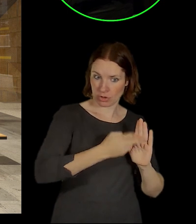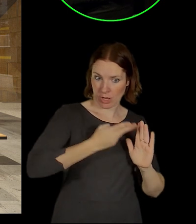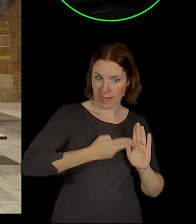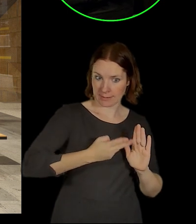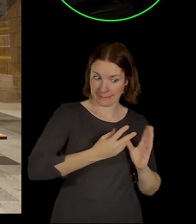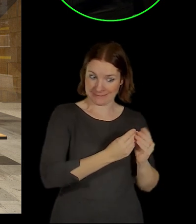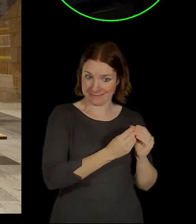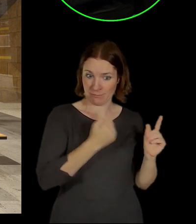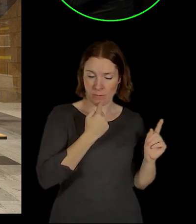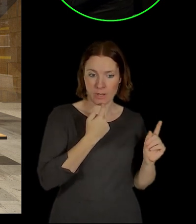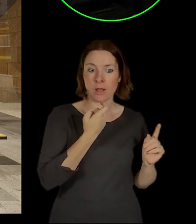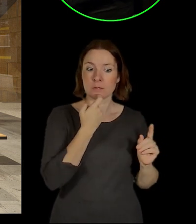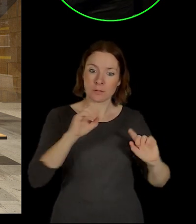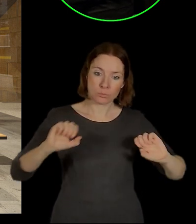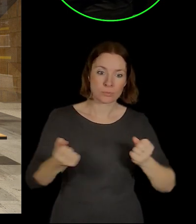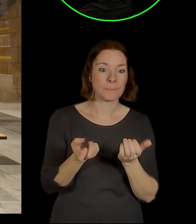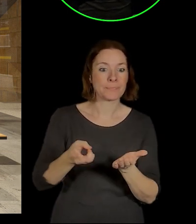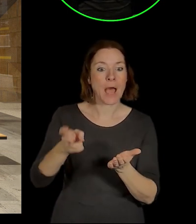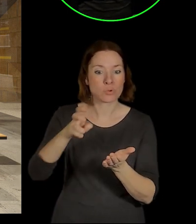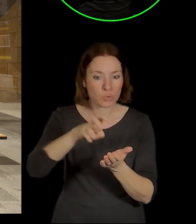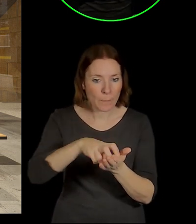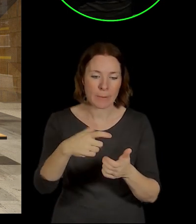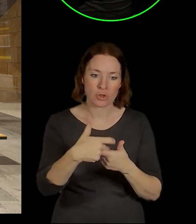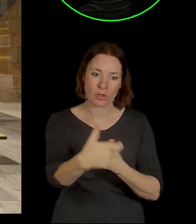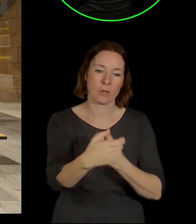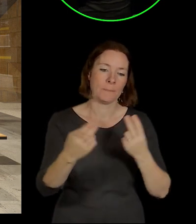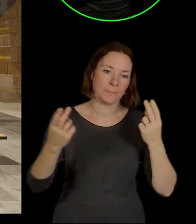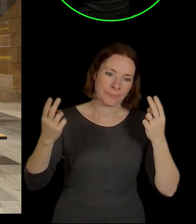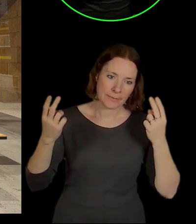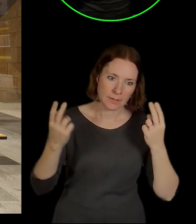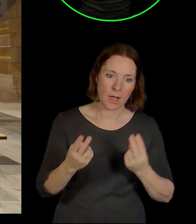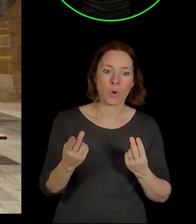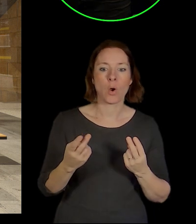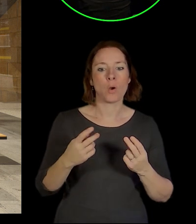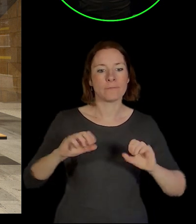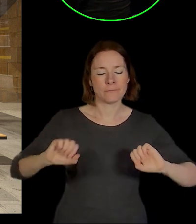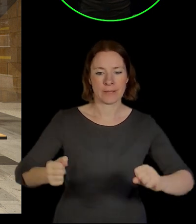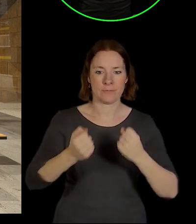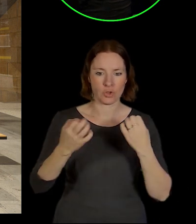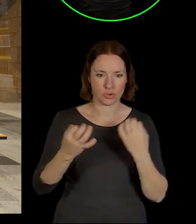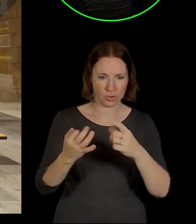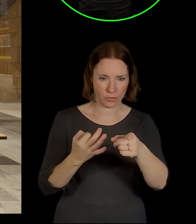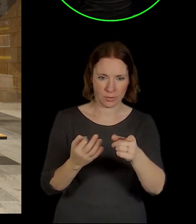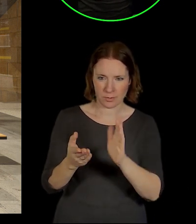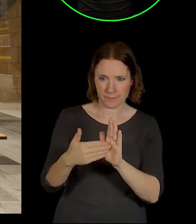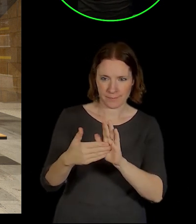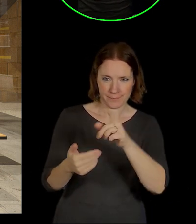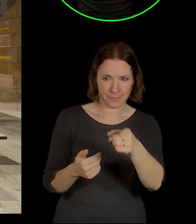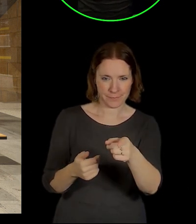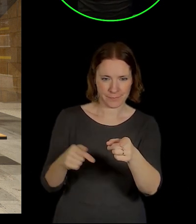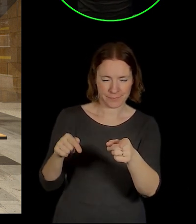nástupiště jako o parteru. Oni teď chtějí, aby jsme tam vytahovali vlastně